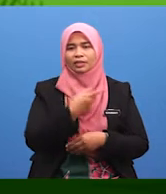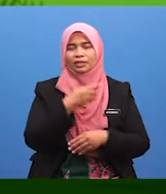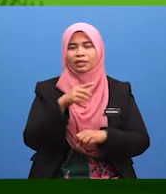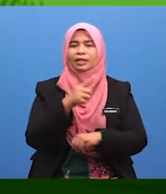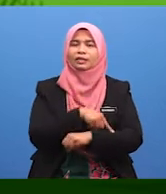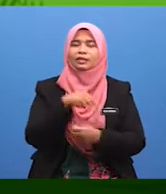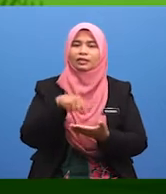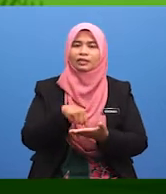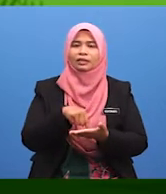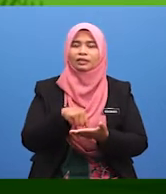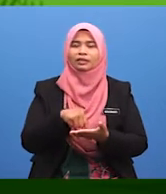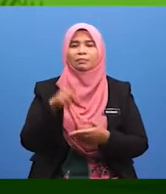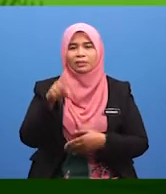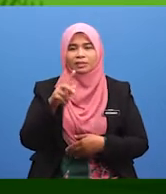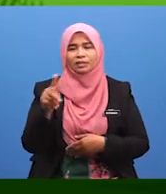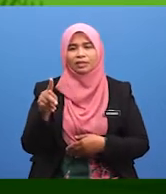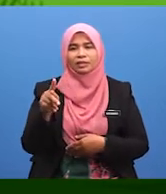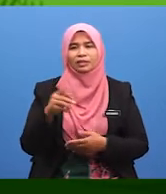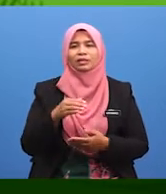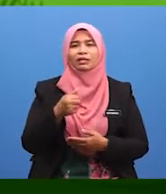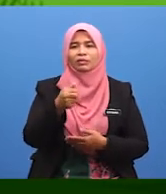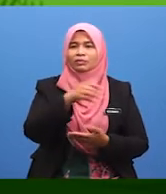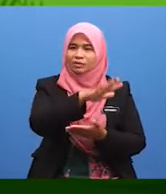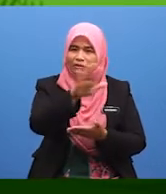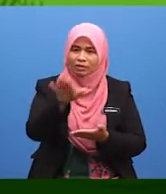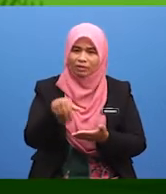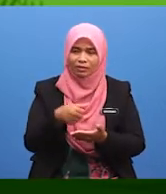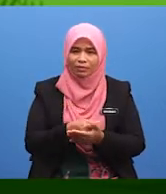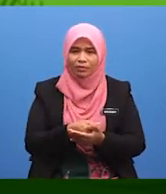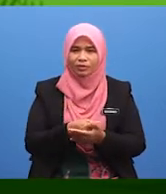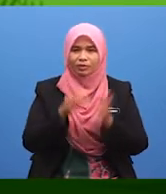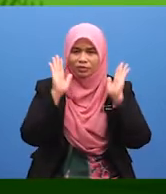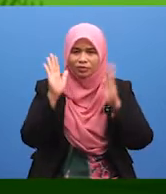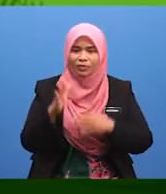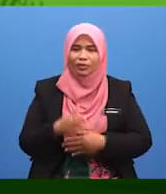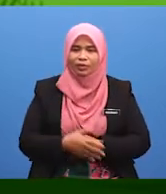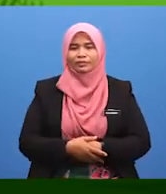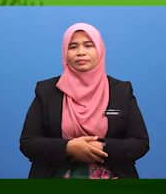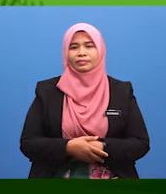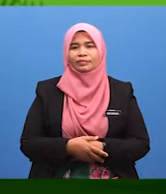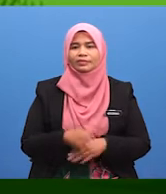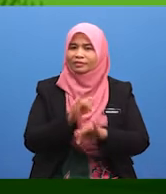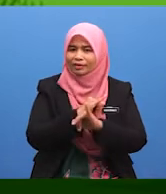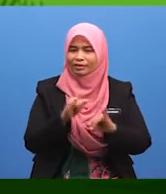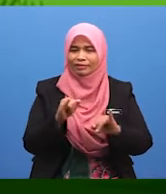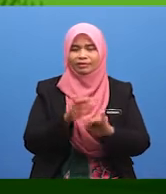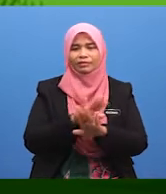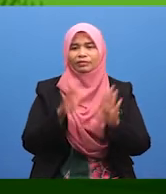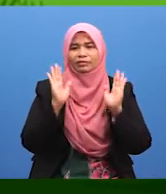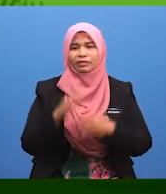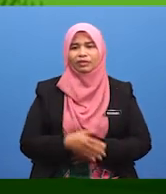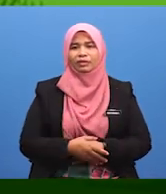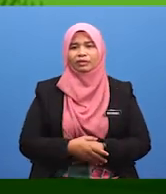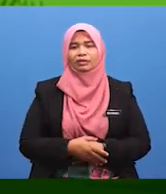pada hari ini. Pastikan anda semua solat jangan tak